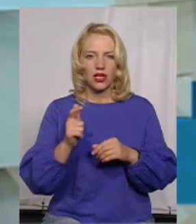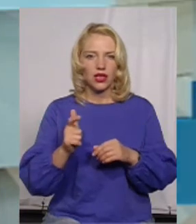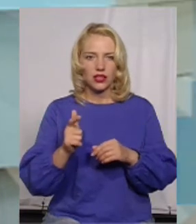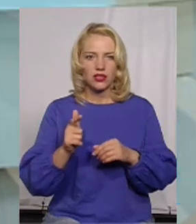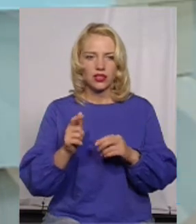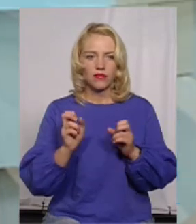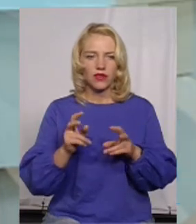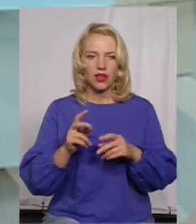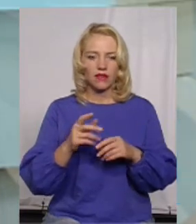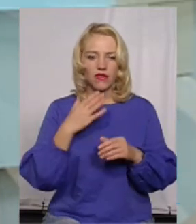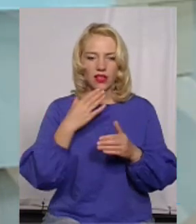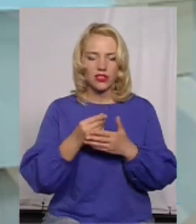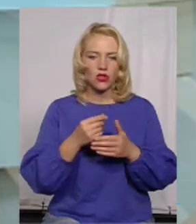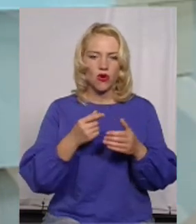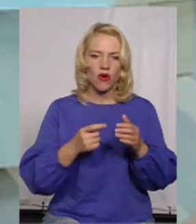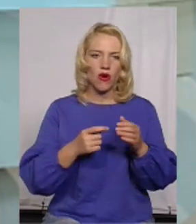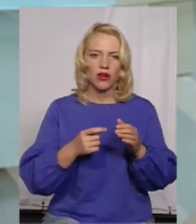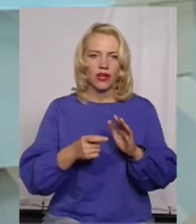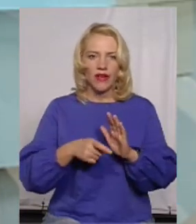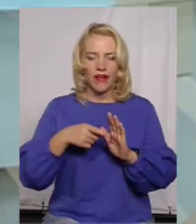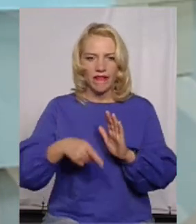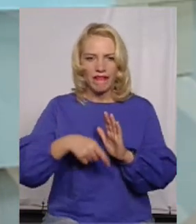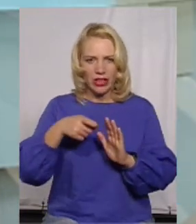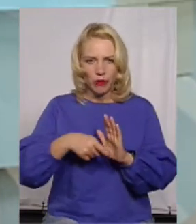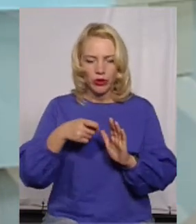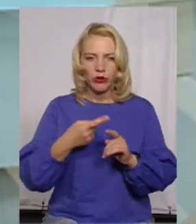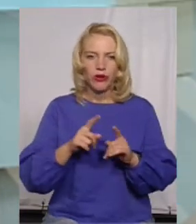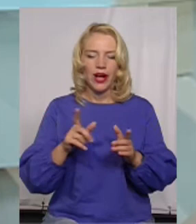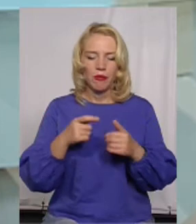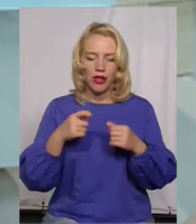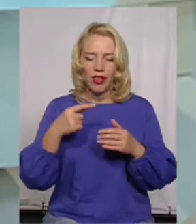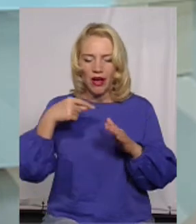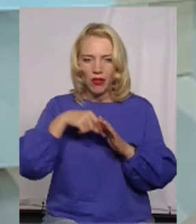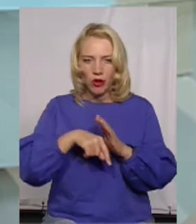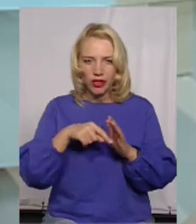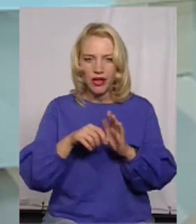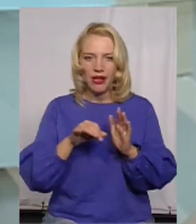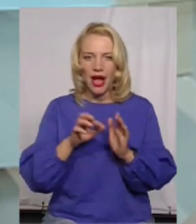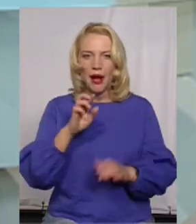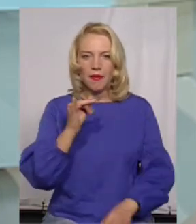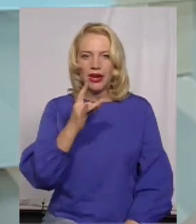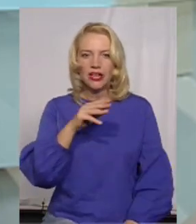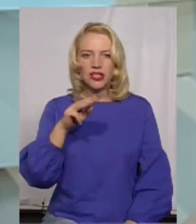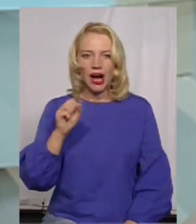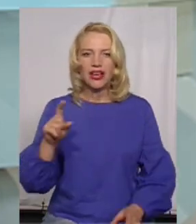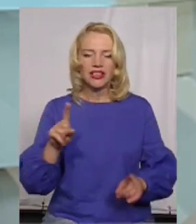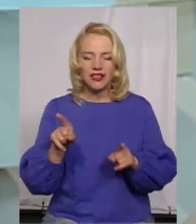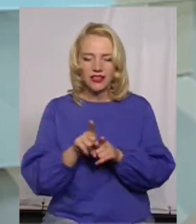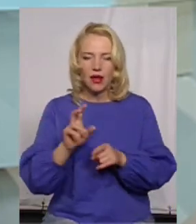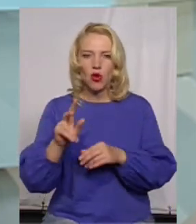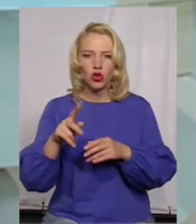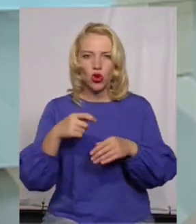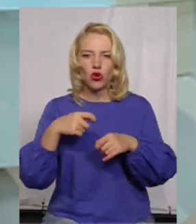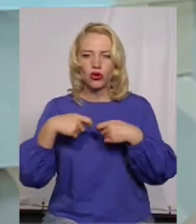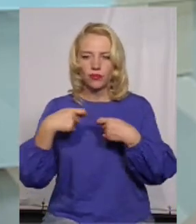як власного видобутку, який потім продається на наших внутрішніх енергетичних біржах, точно так само газ, який імпортується за